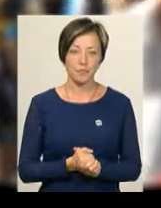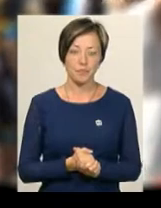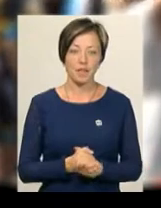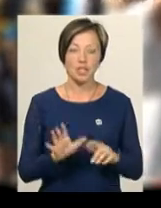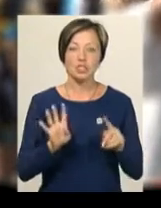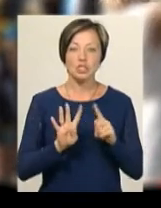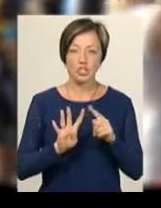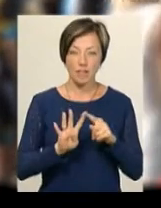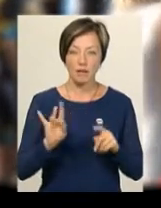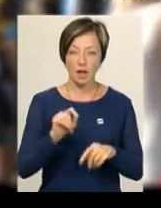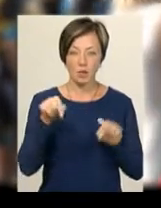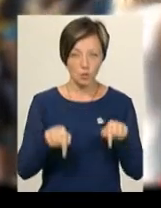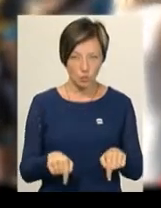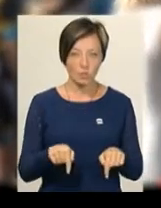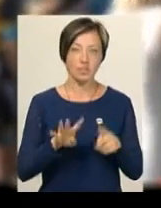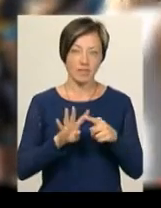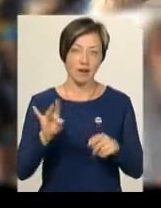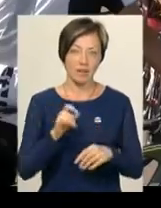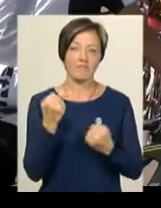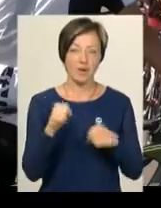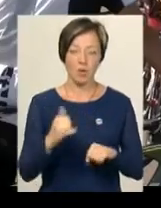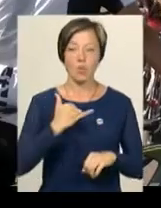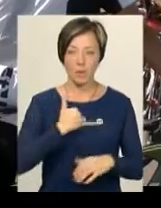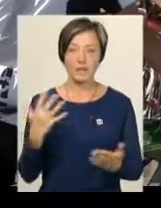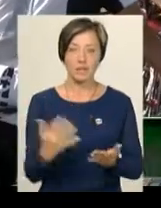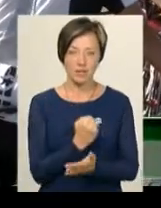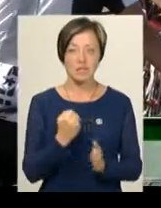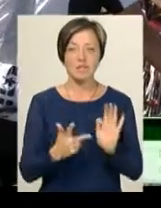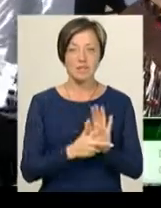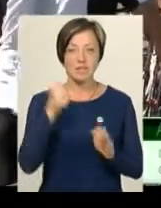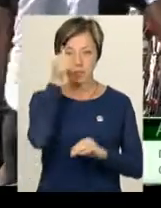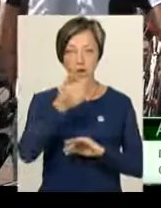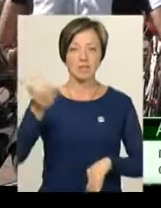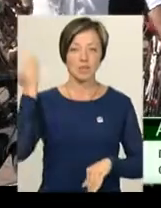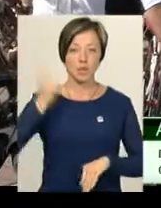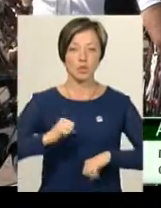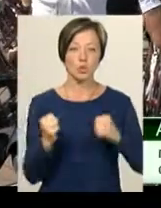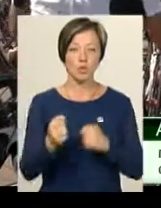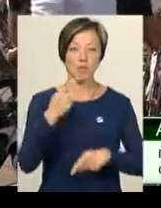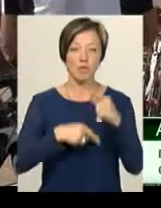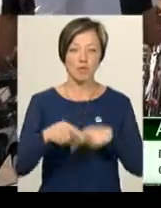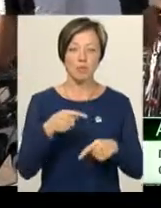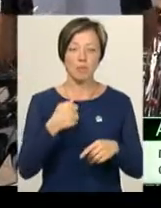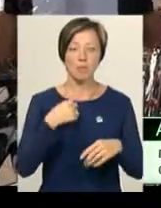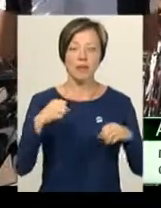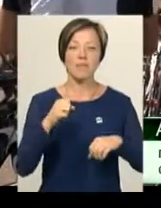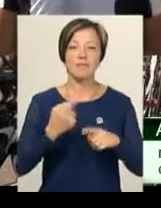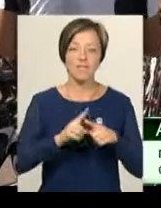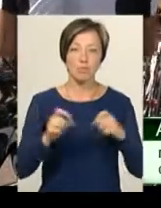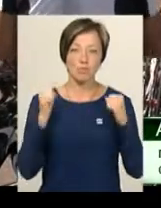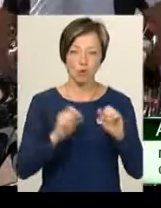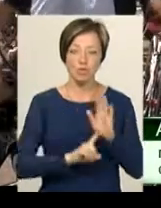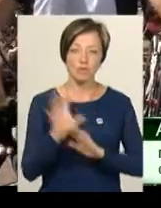тут і четвертий раз виграю. Так, у мене вийшло. Вісім років назад друзі повернули мене в велоспорт. Усе